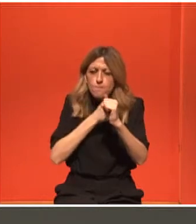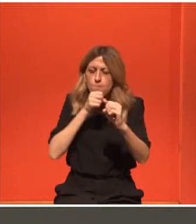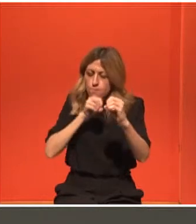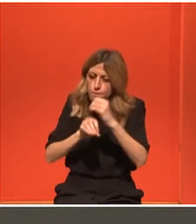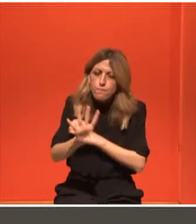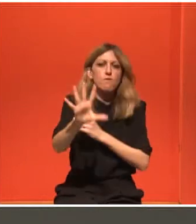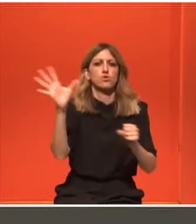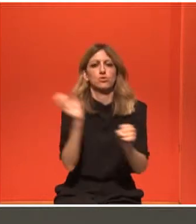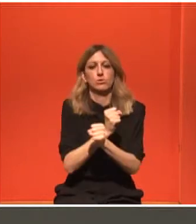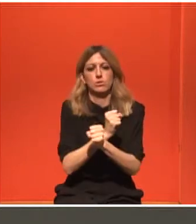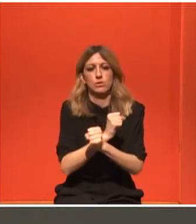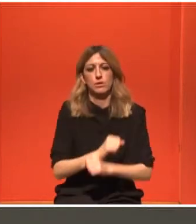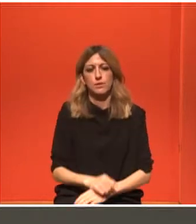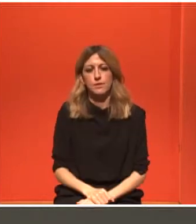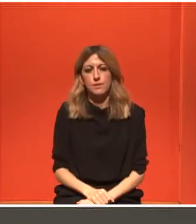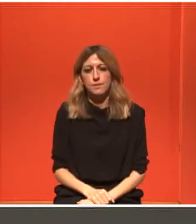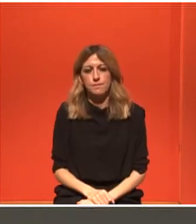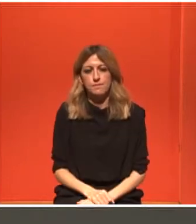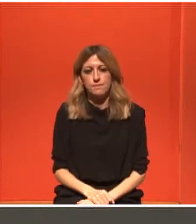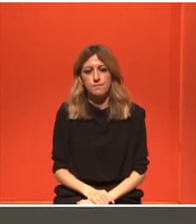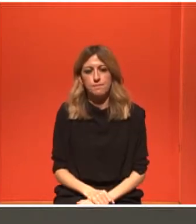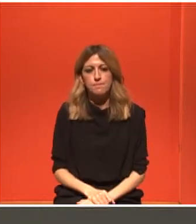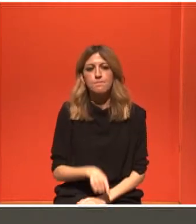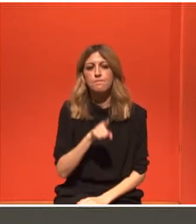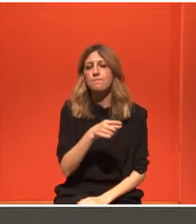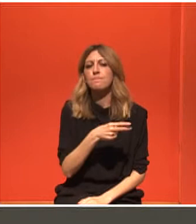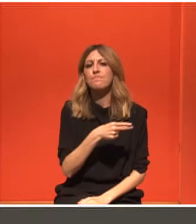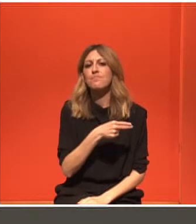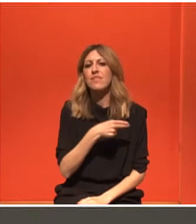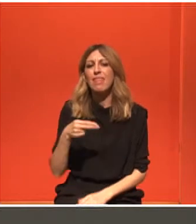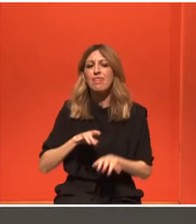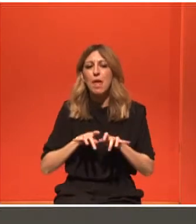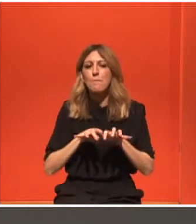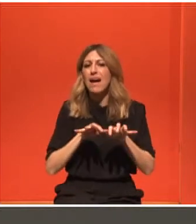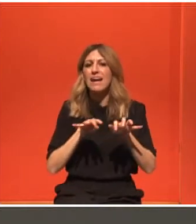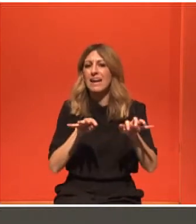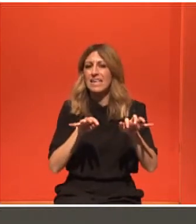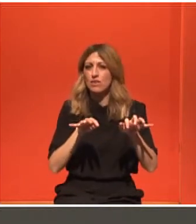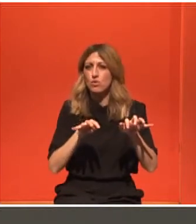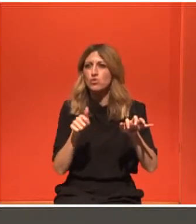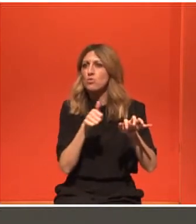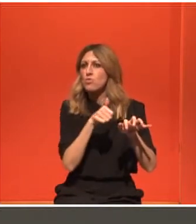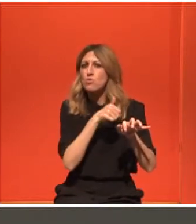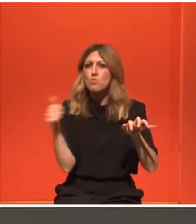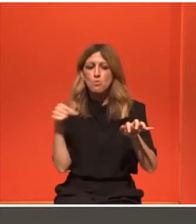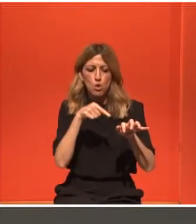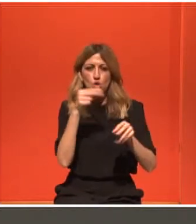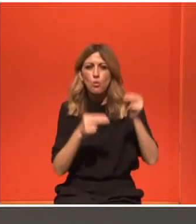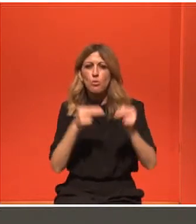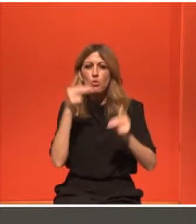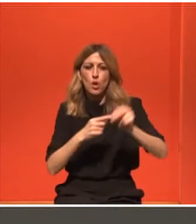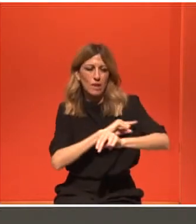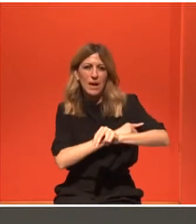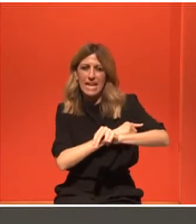είναι ιατρικό πρόβλημα, αλλά είναι υπαρξιακό, είναι ψυχολογικό, είναι οντολογικό. Δεν είναι απλά ιατρικό.